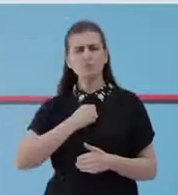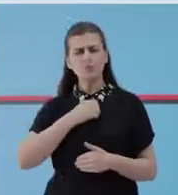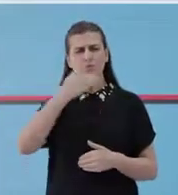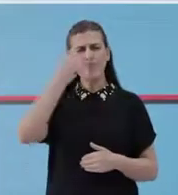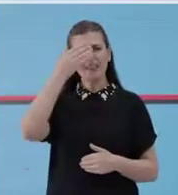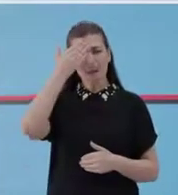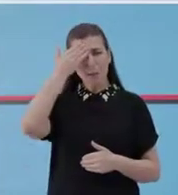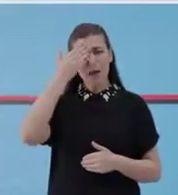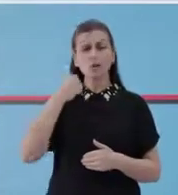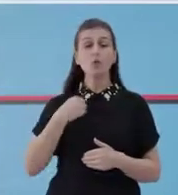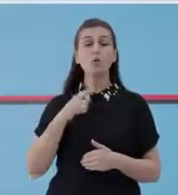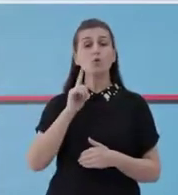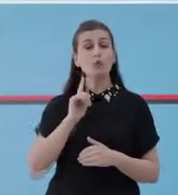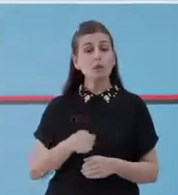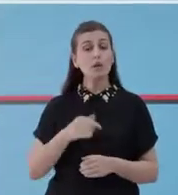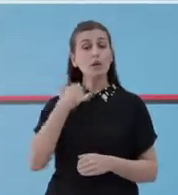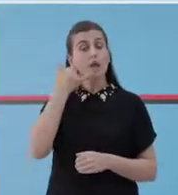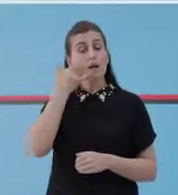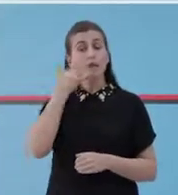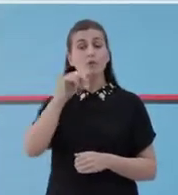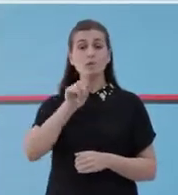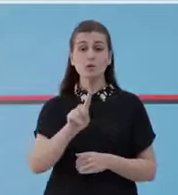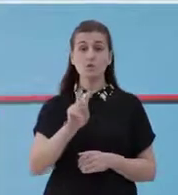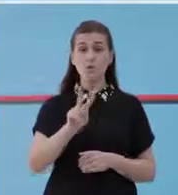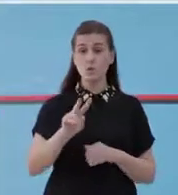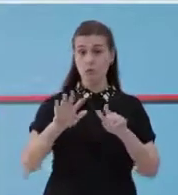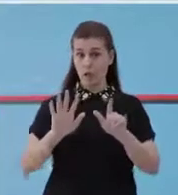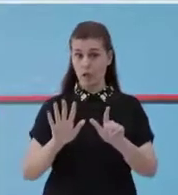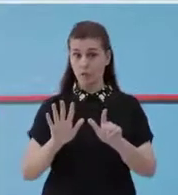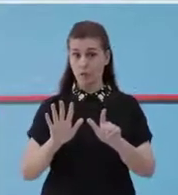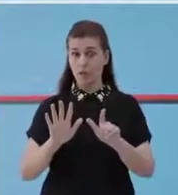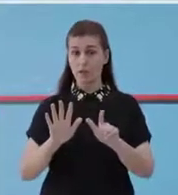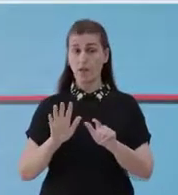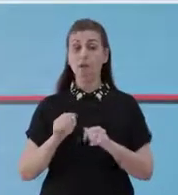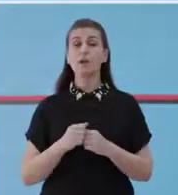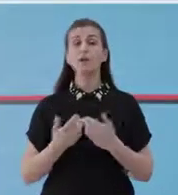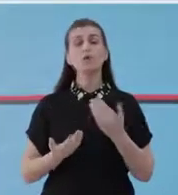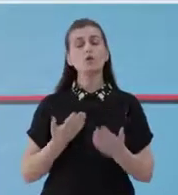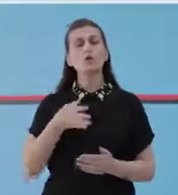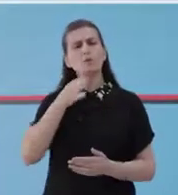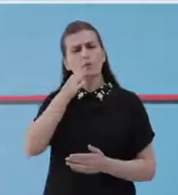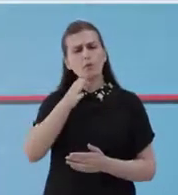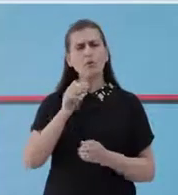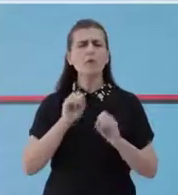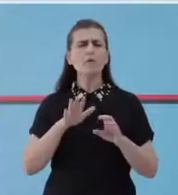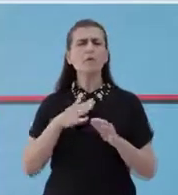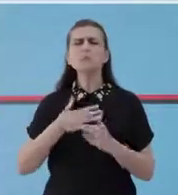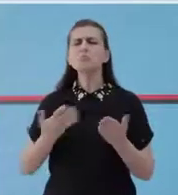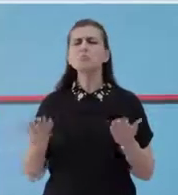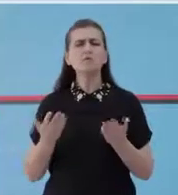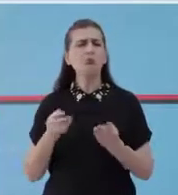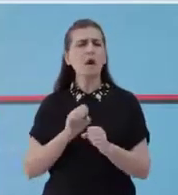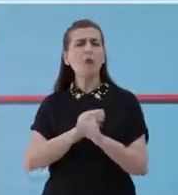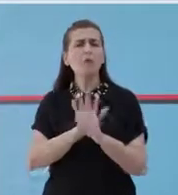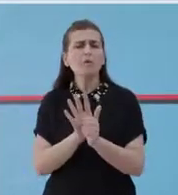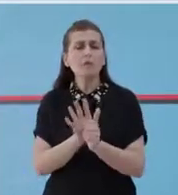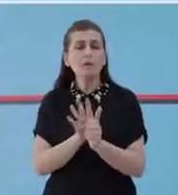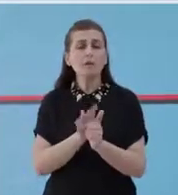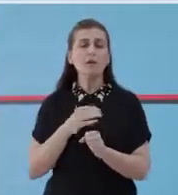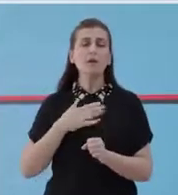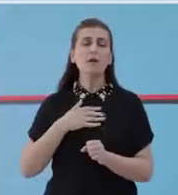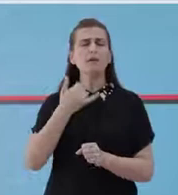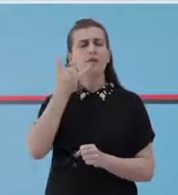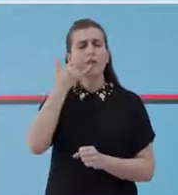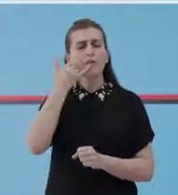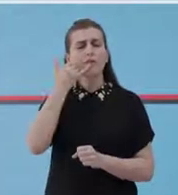-19, telefononi nëmërë në urgjensës 127 përshdopytje apo informacion rreth COVID-19,